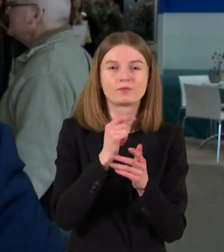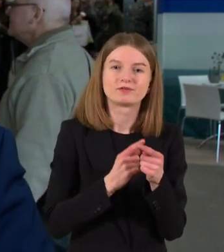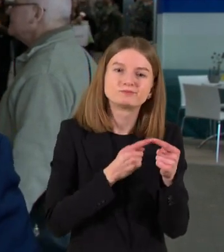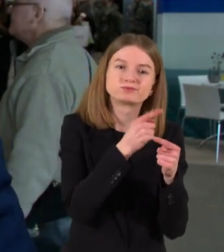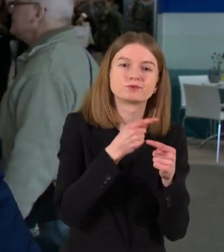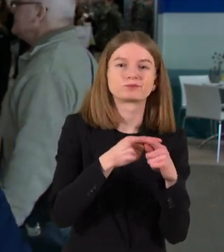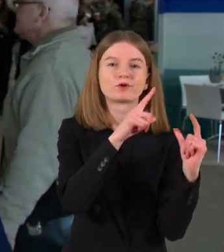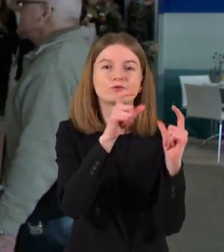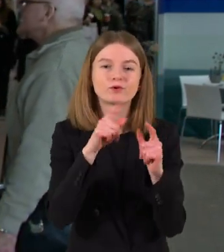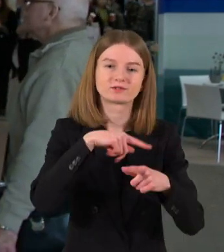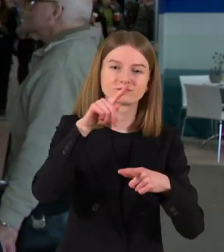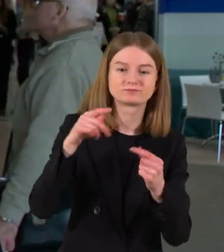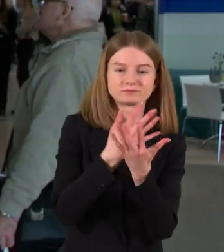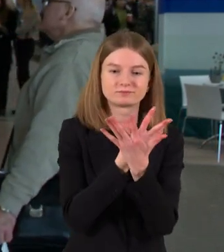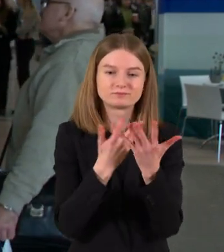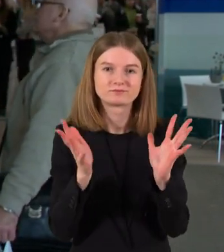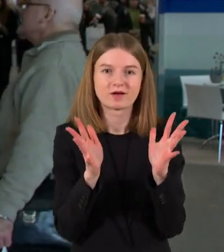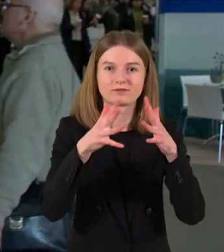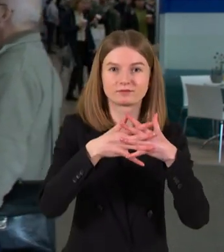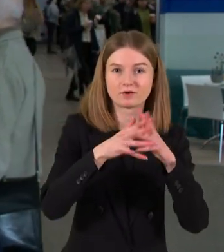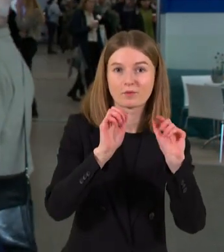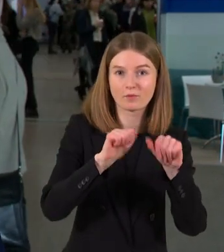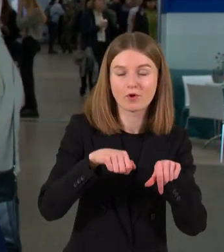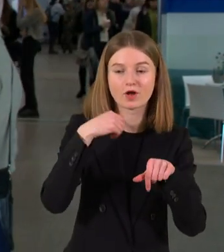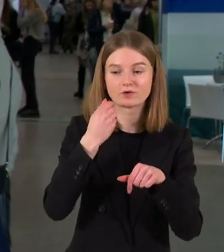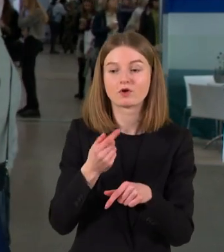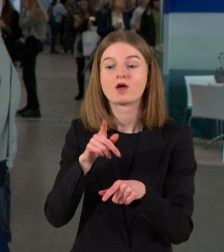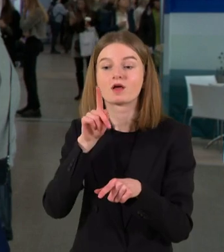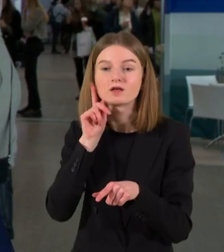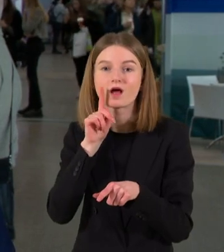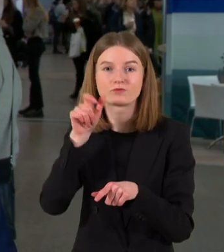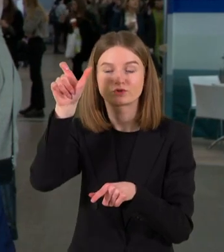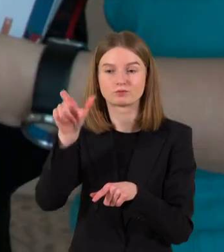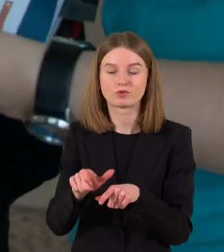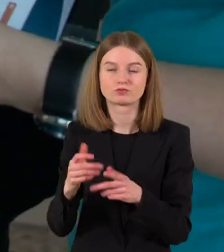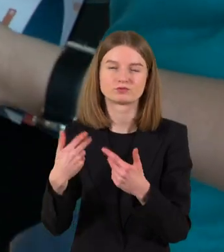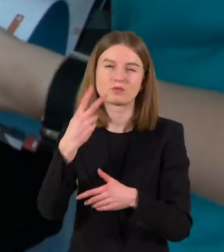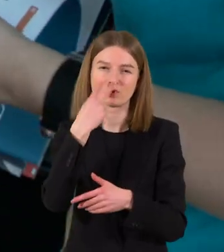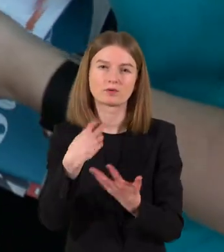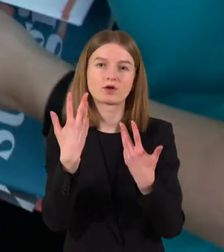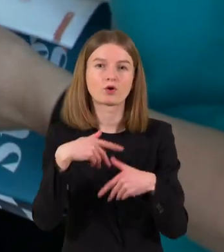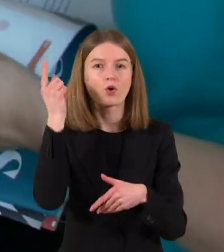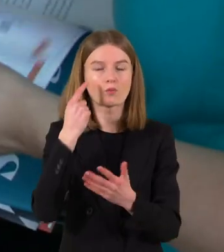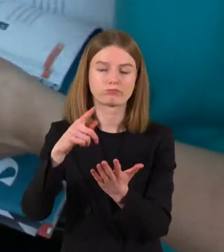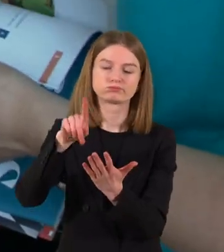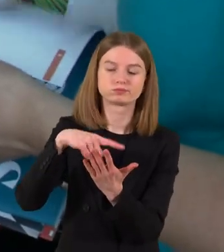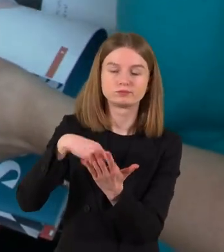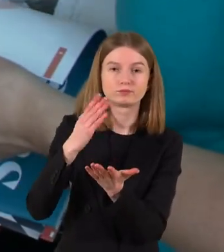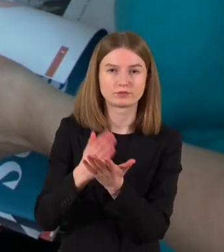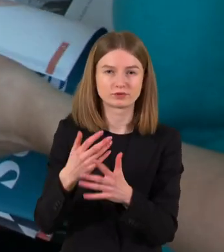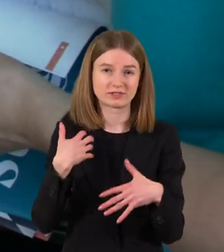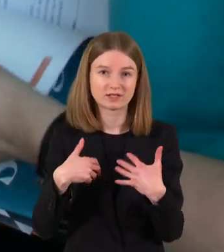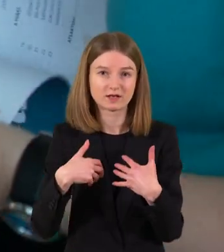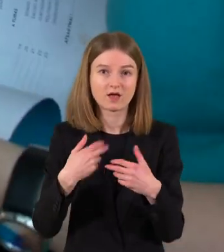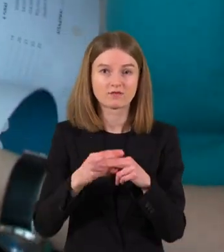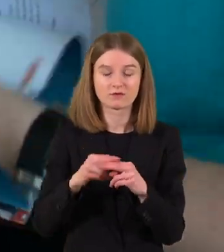nuotraukom, su schemom, su įvairiais pamastymais, tada tas jaunas žmogus galbūt pripratęs skrolint viską telefonę greitai, jisai